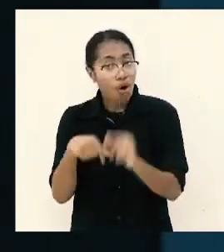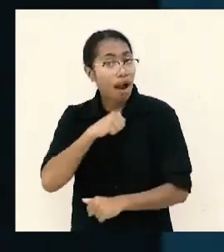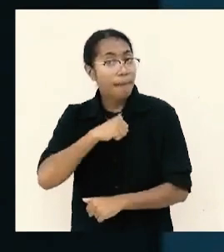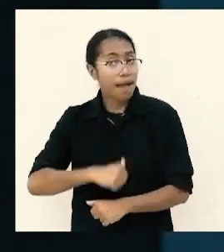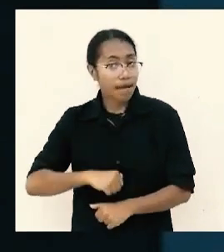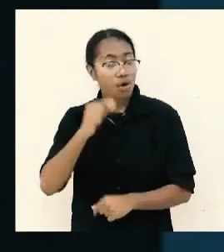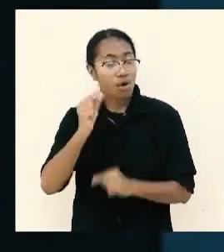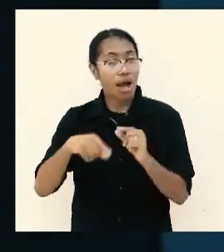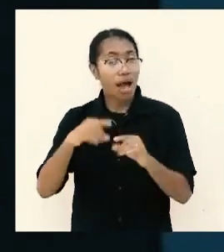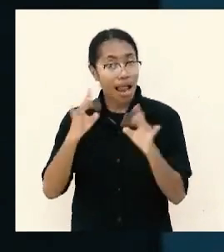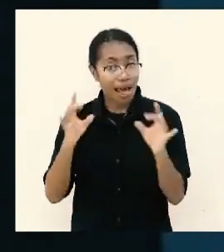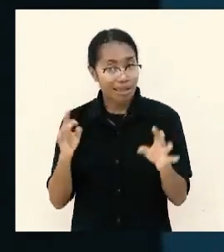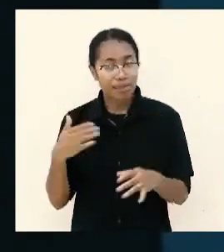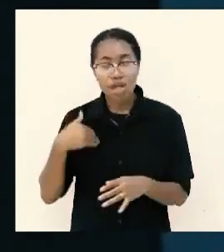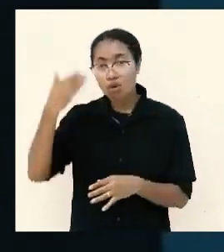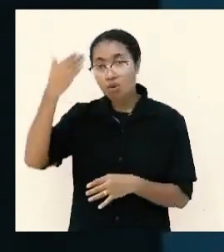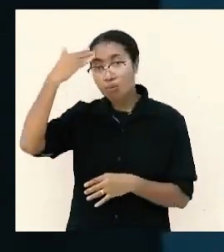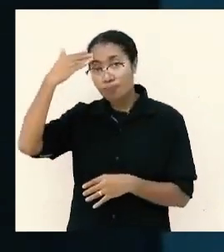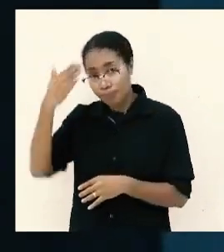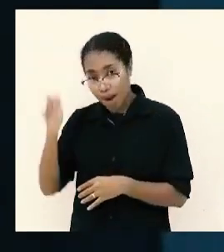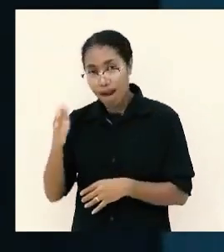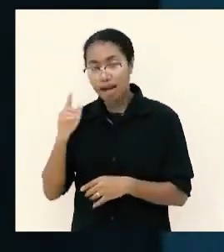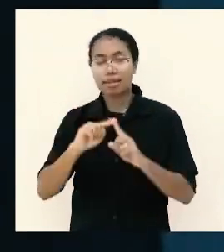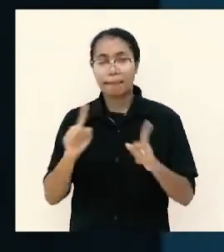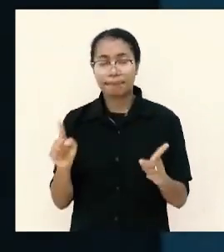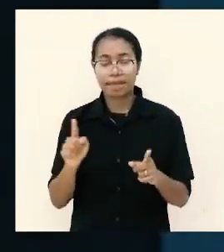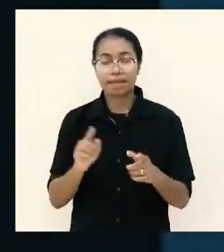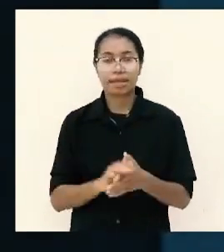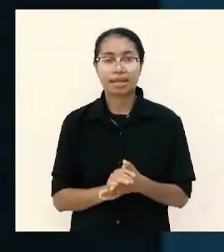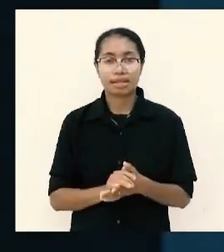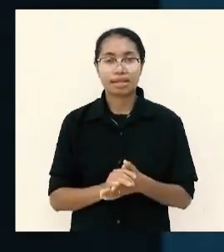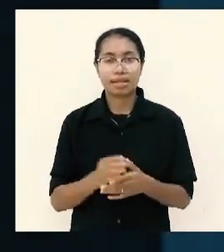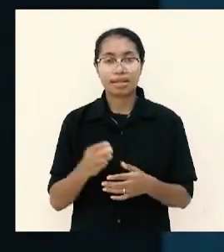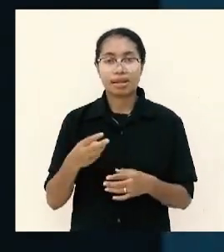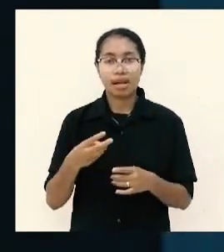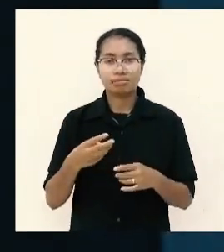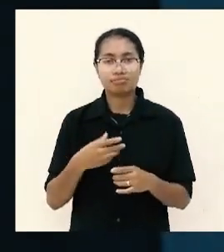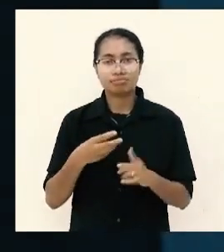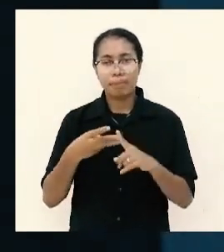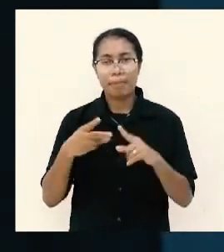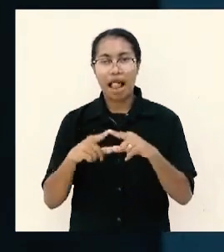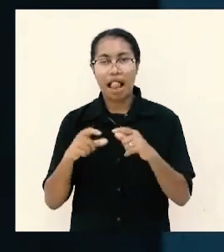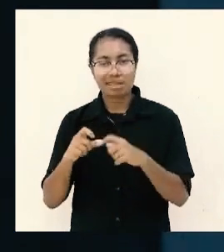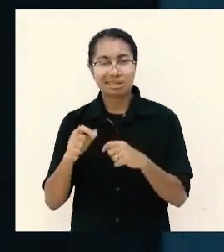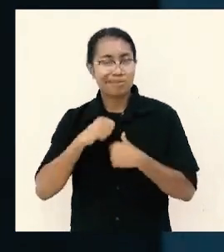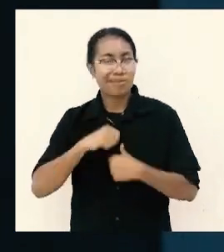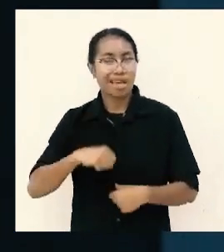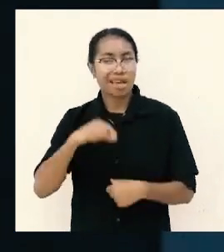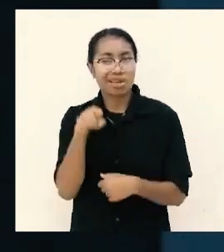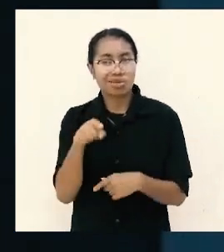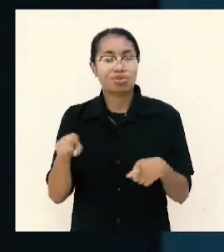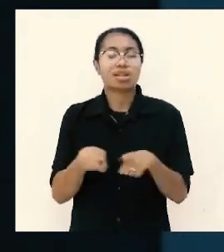melupakannya tapi bahkan lebih daripada itu membalas kebaikan itu dengan